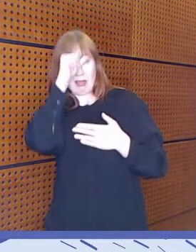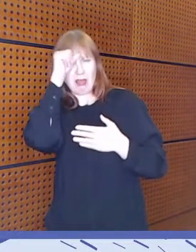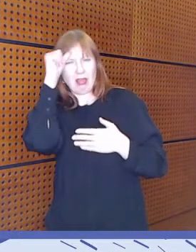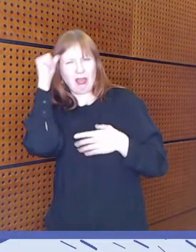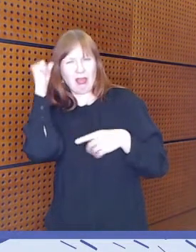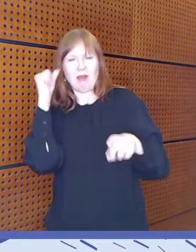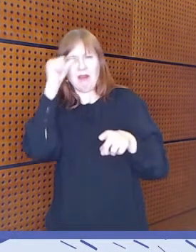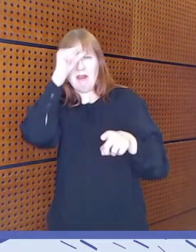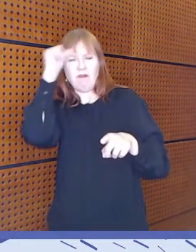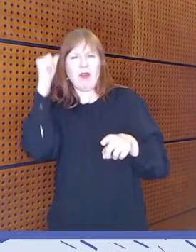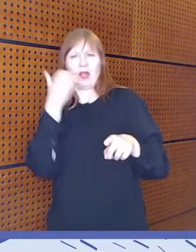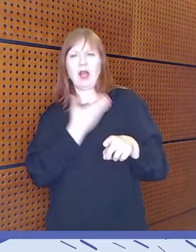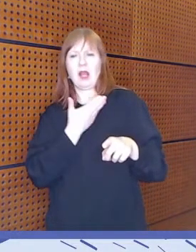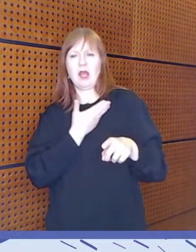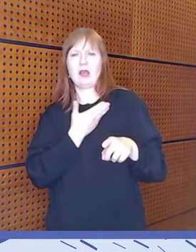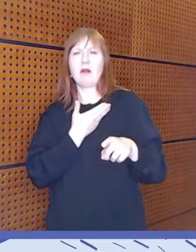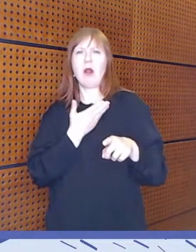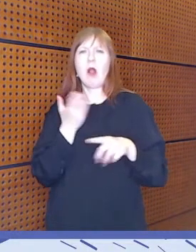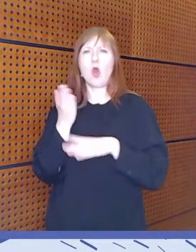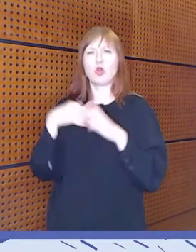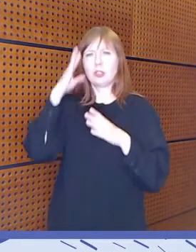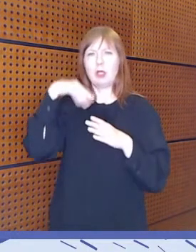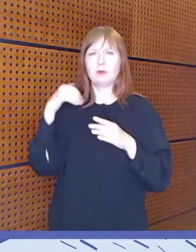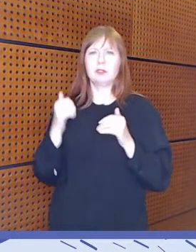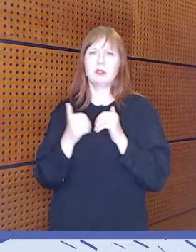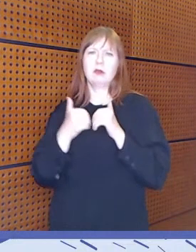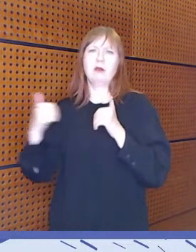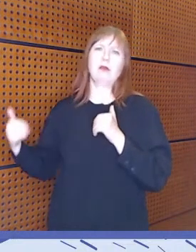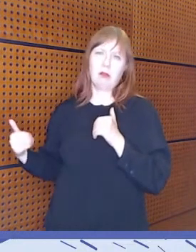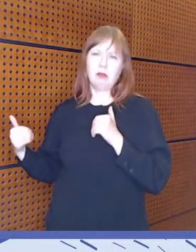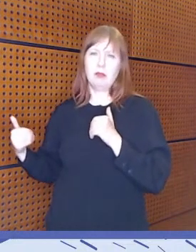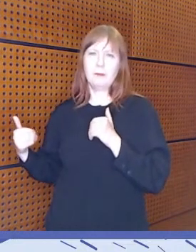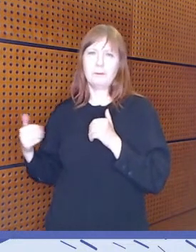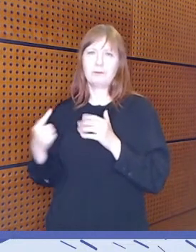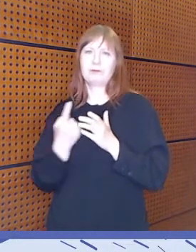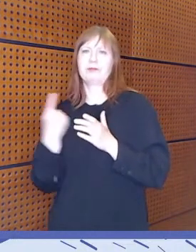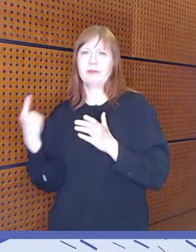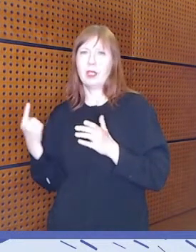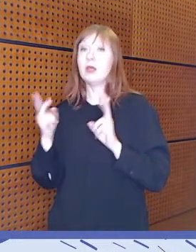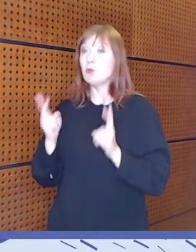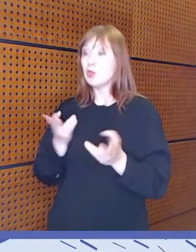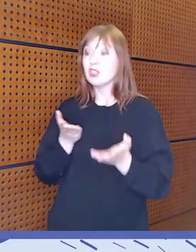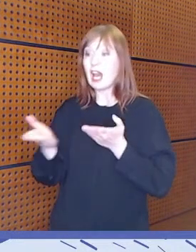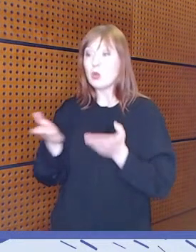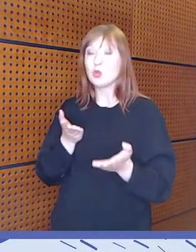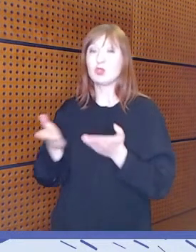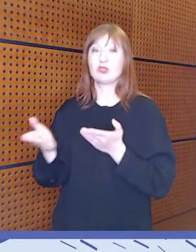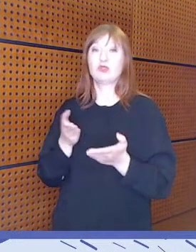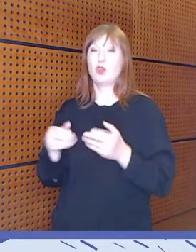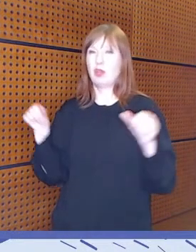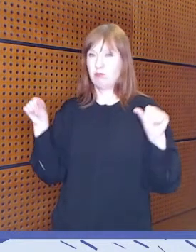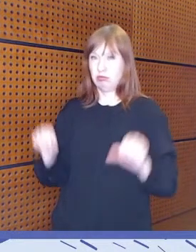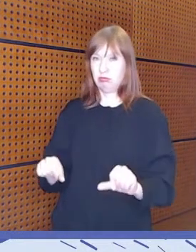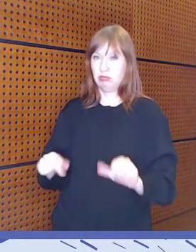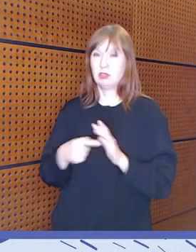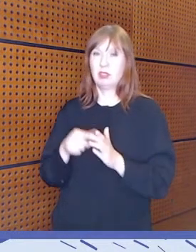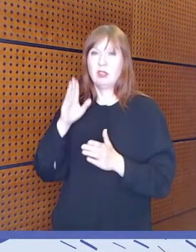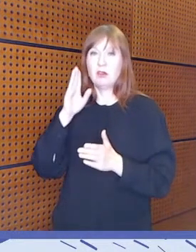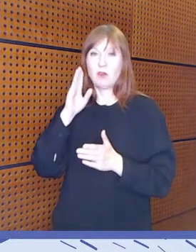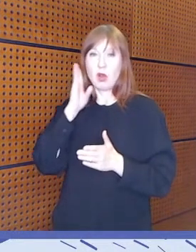vaikeudella pois toisia ihmisiä. Epäasiallista käytöstä esiintyy rasismia ja vihapuhetta.